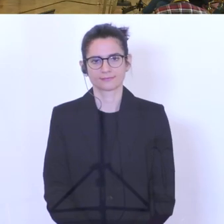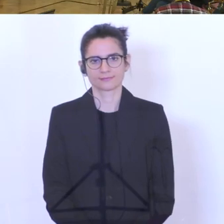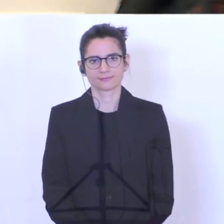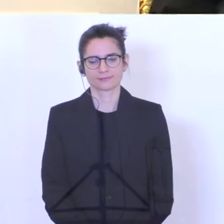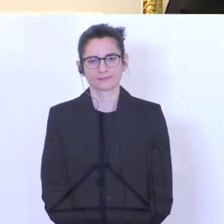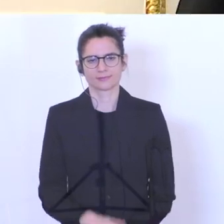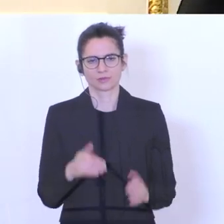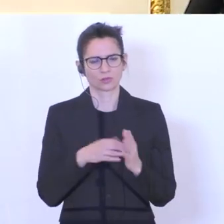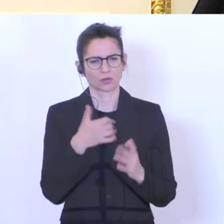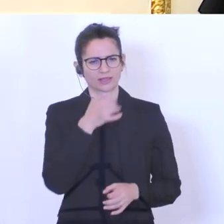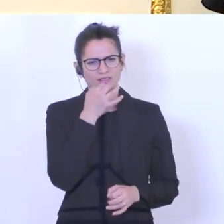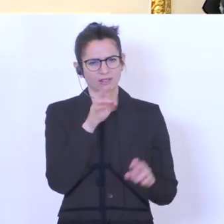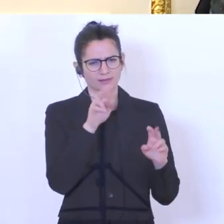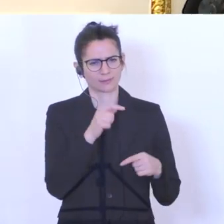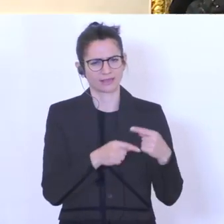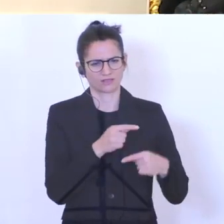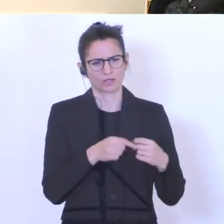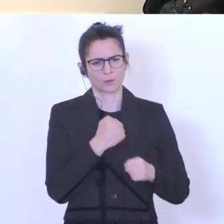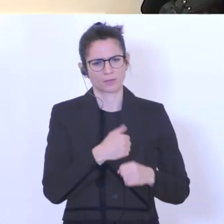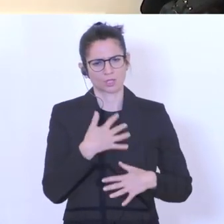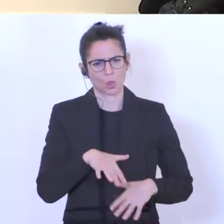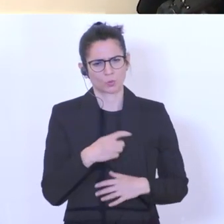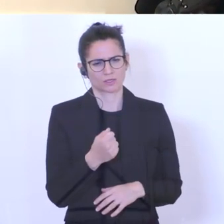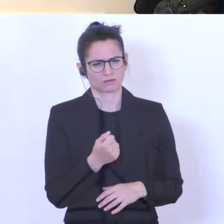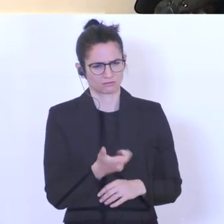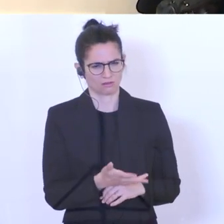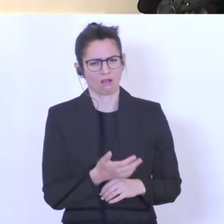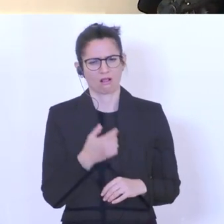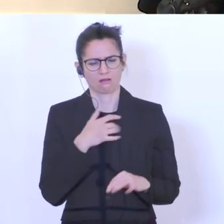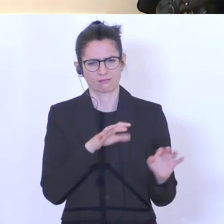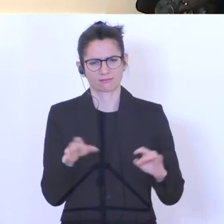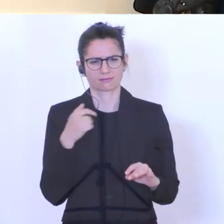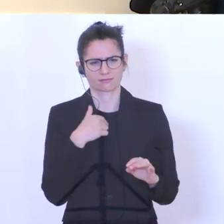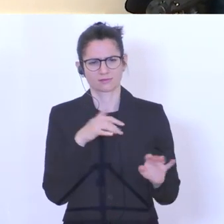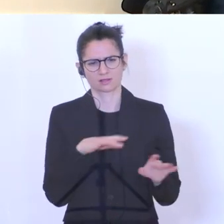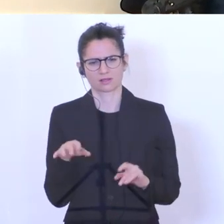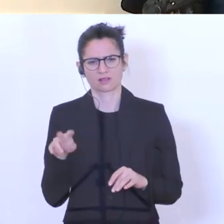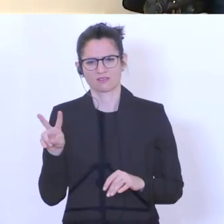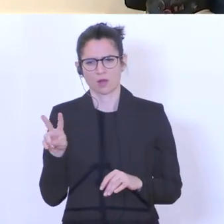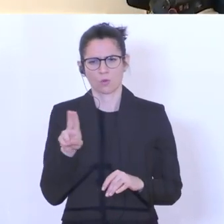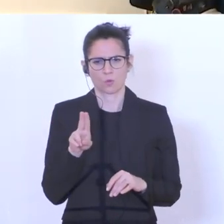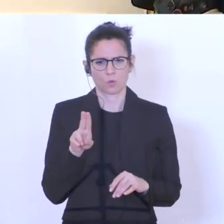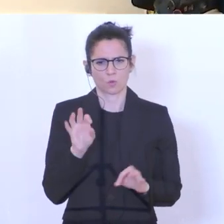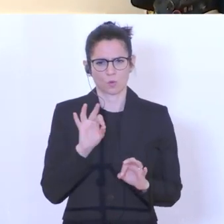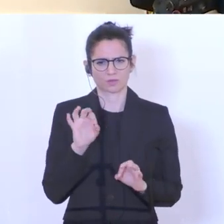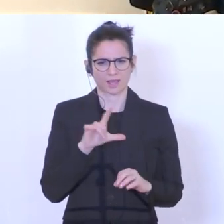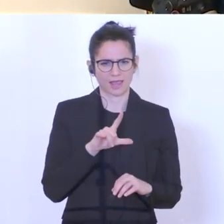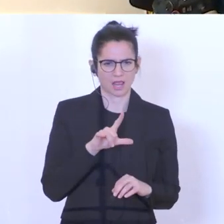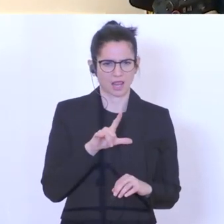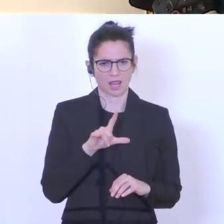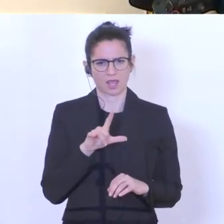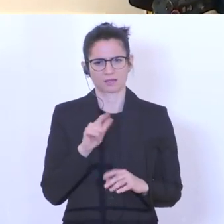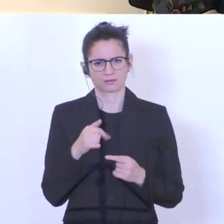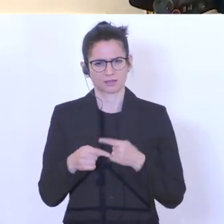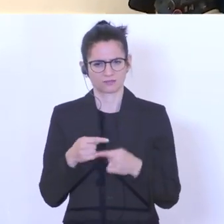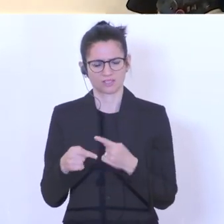Ich hätte nur eine Frage zur Entwicklung der Arbeitslosenzahlen. Rechnen Sie da mit einem V, einem U oder einem L in